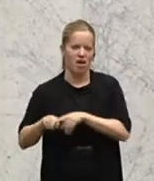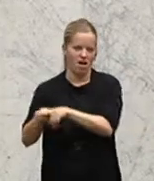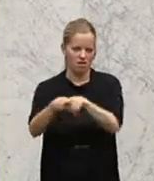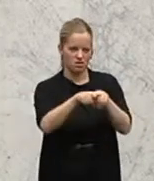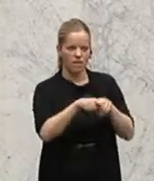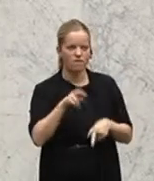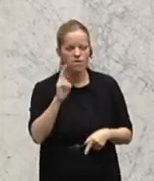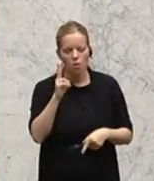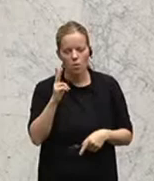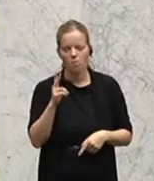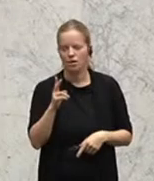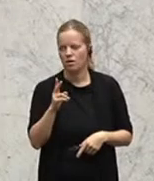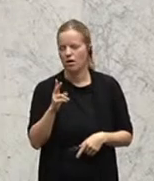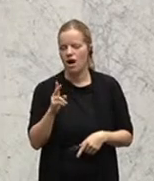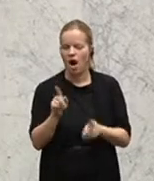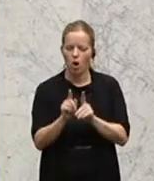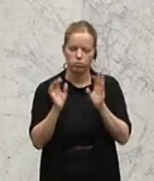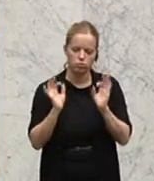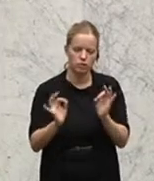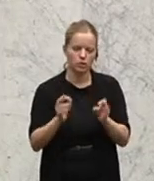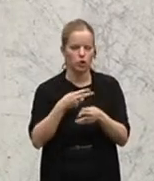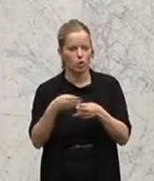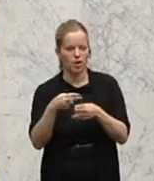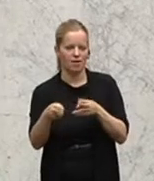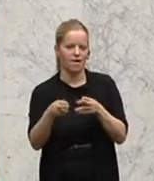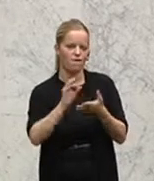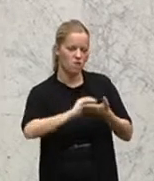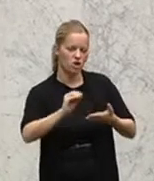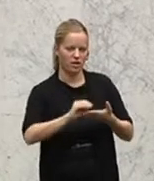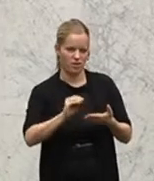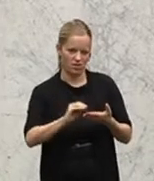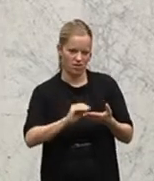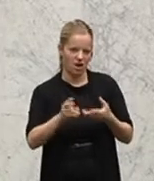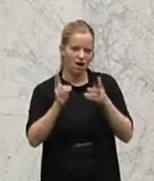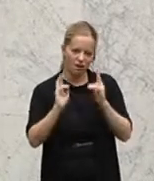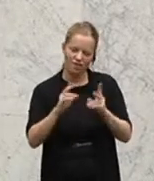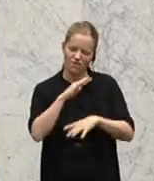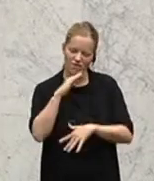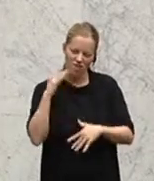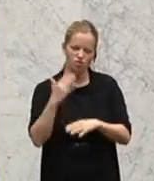mit bestimmten Hygienevorschriften viel verhindert werden könnte.